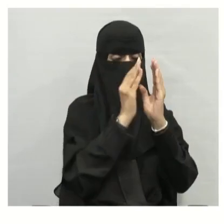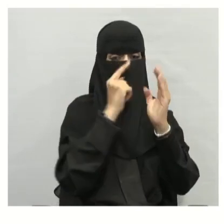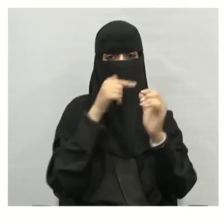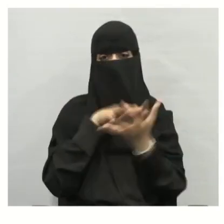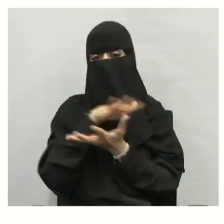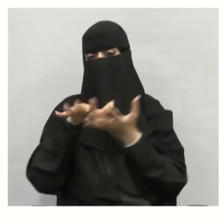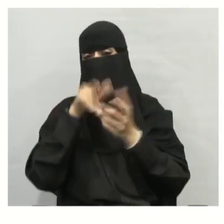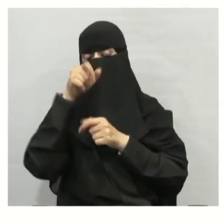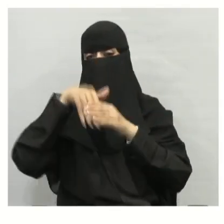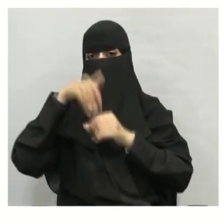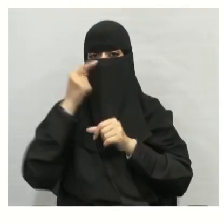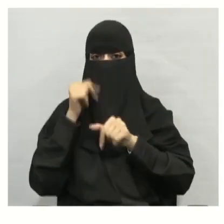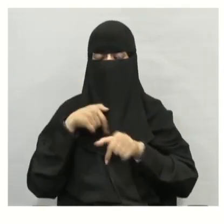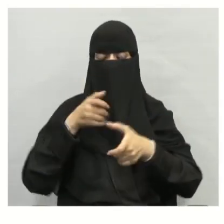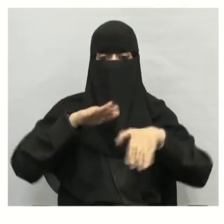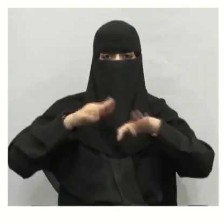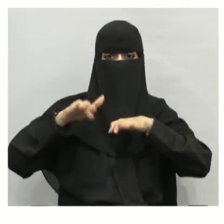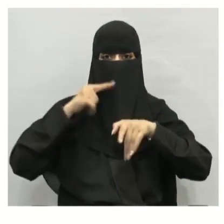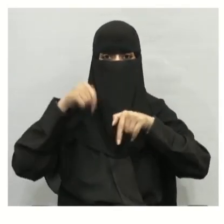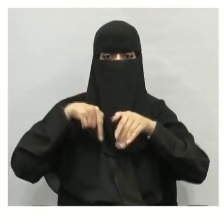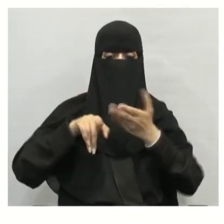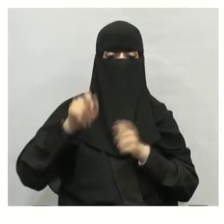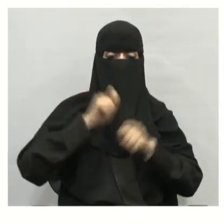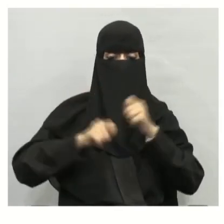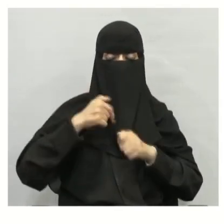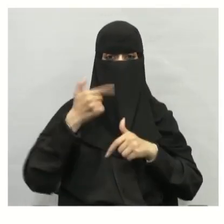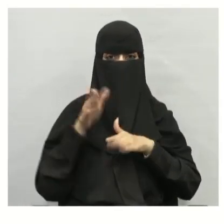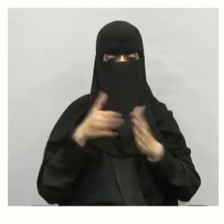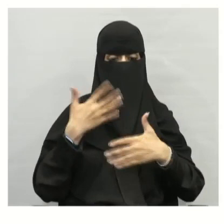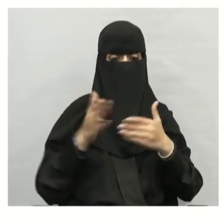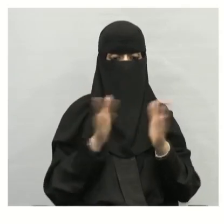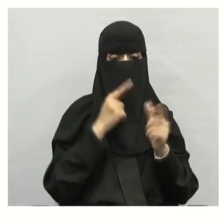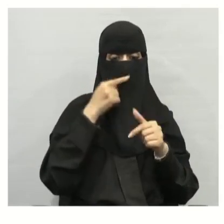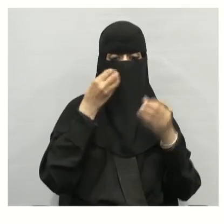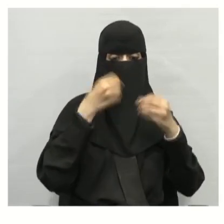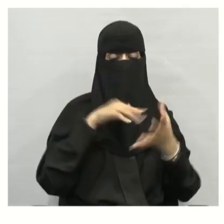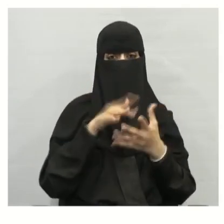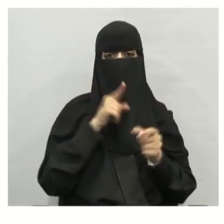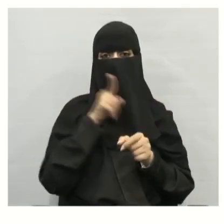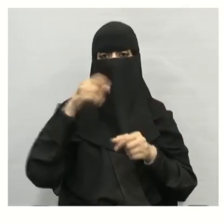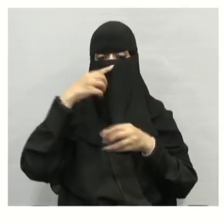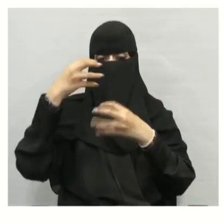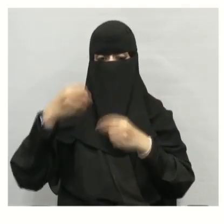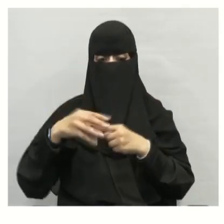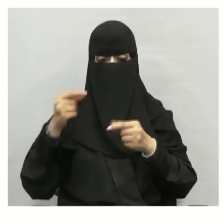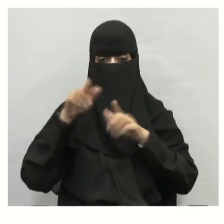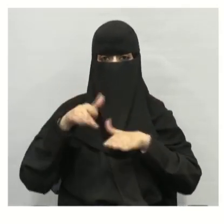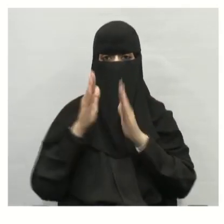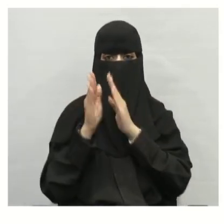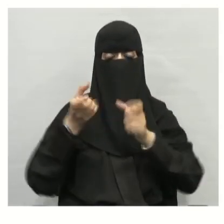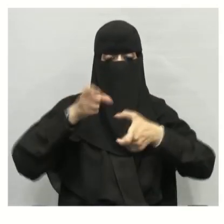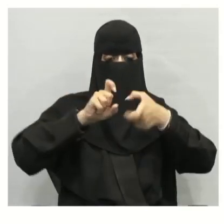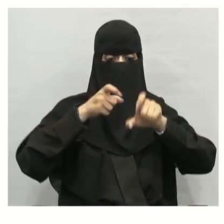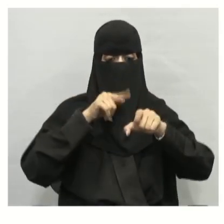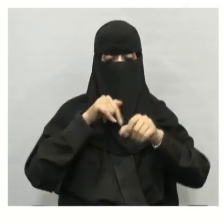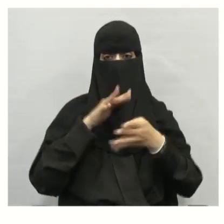وتحدث خللا في عمليات الحيوية وسميها الملوثات والنفايات الخطيرة هي الفضلات التي تحتوي على